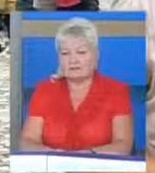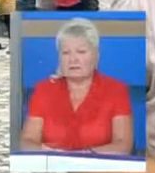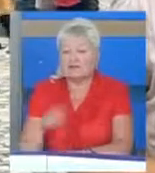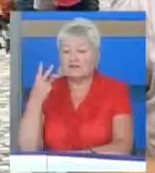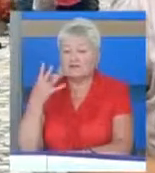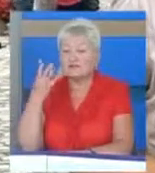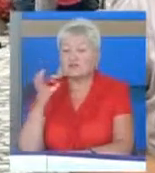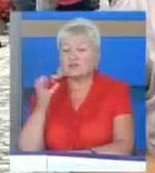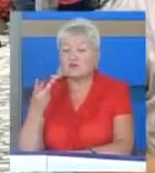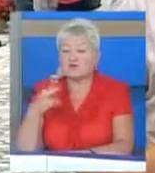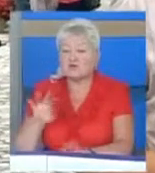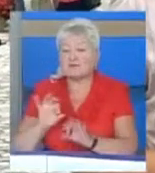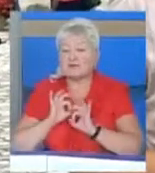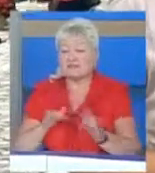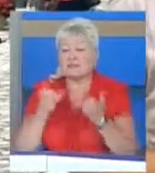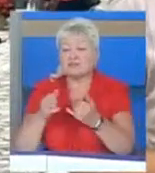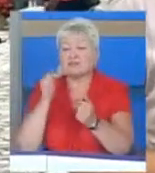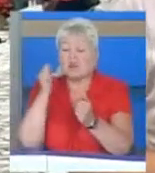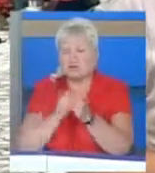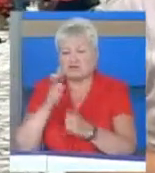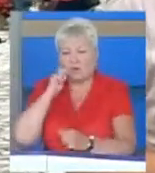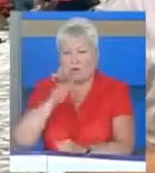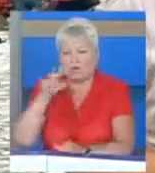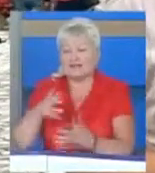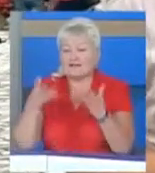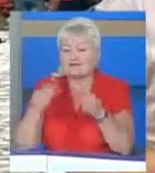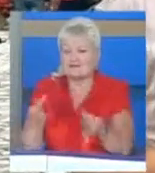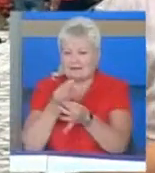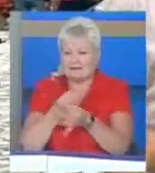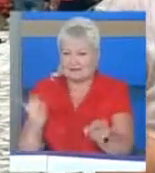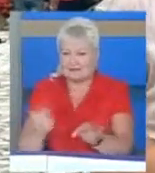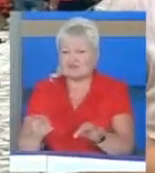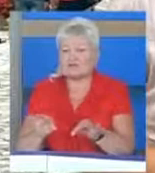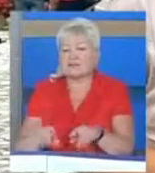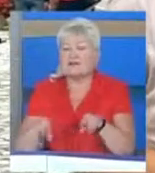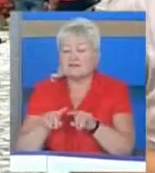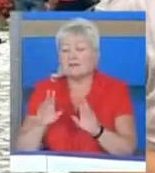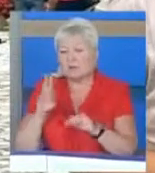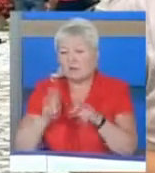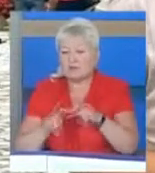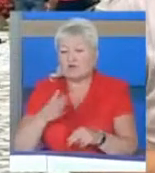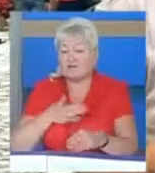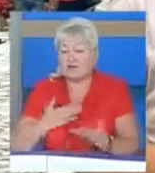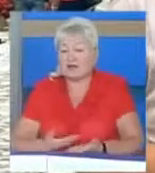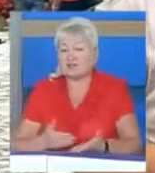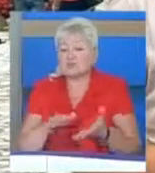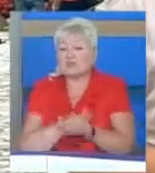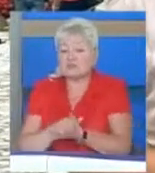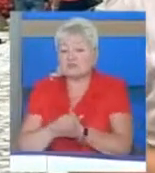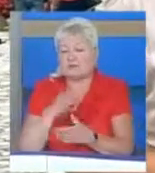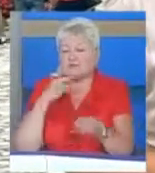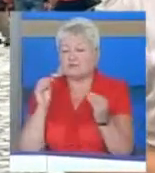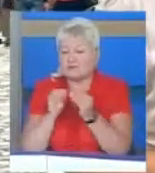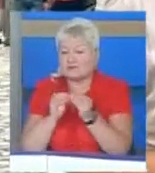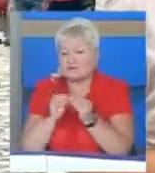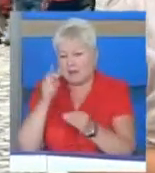24 серпня – свято для кожного українця, День Незалежності. Також побудоване наше суспільство, що одне і те ж саме